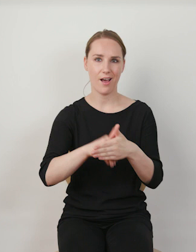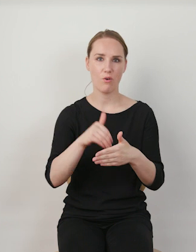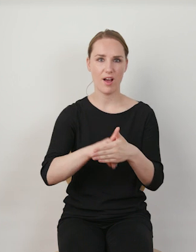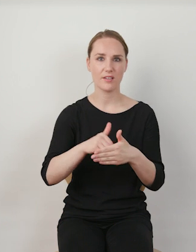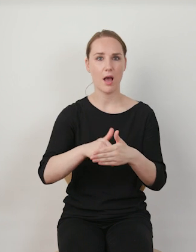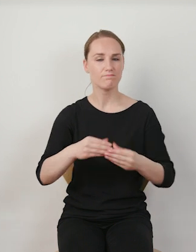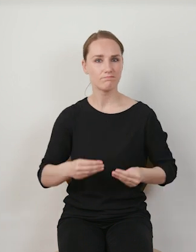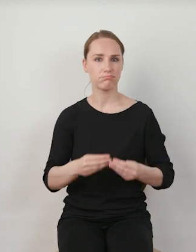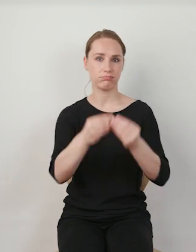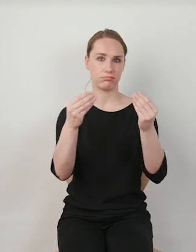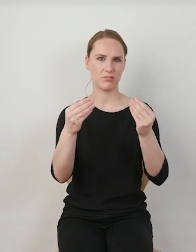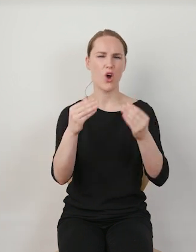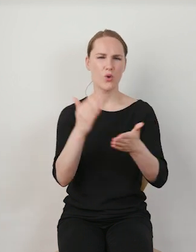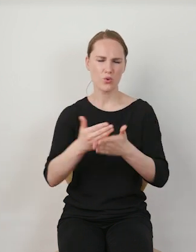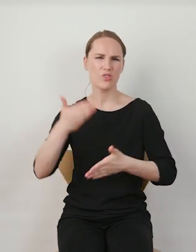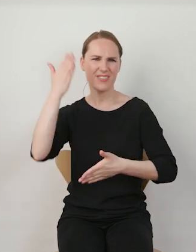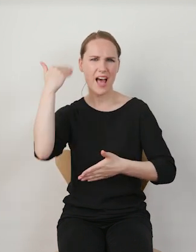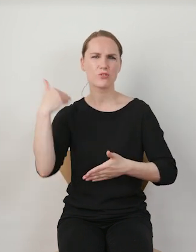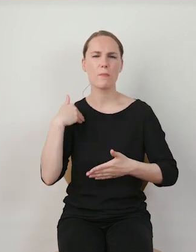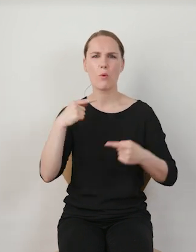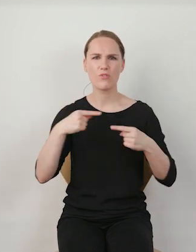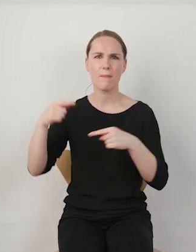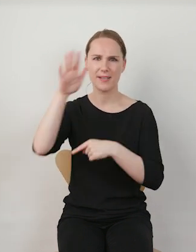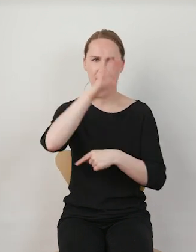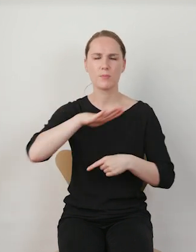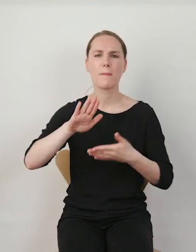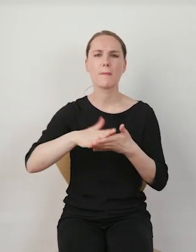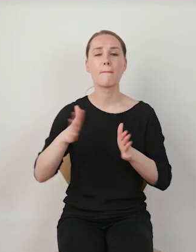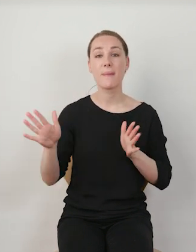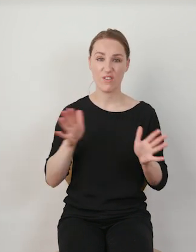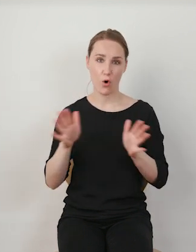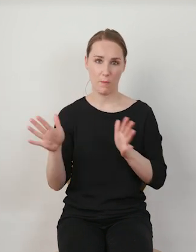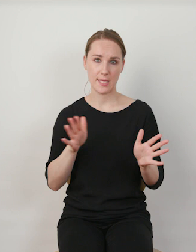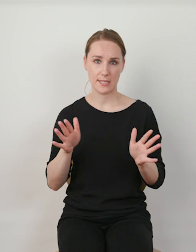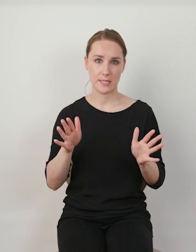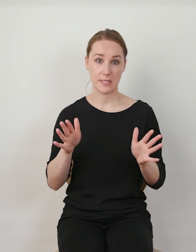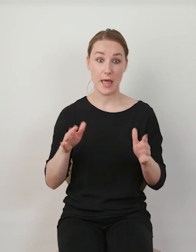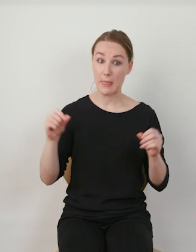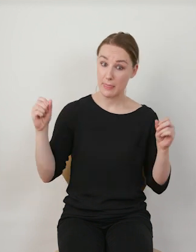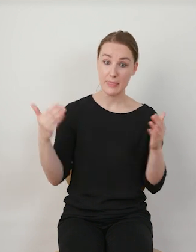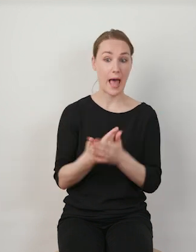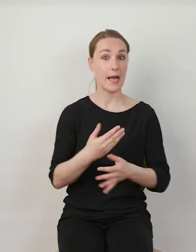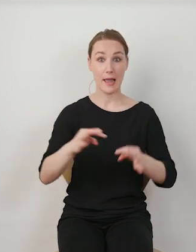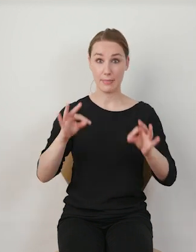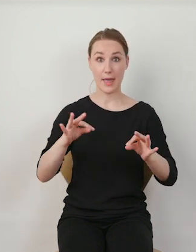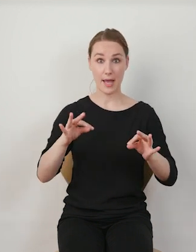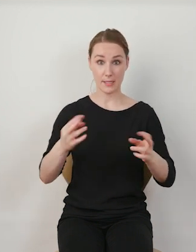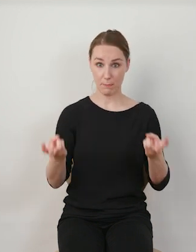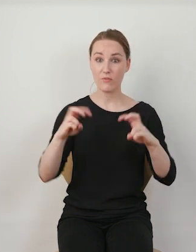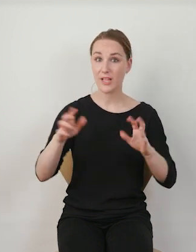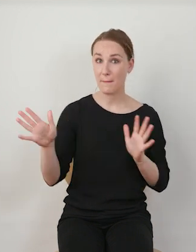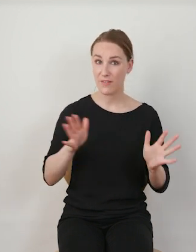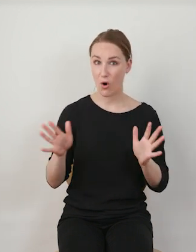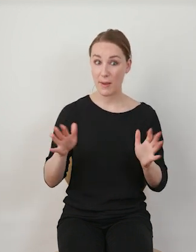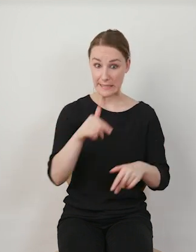miejsce w debacie publicznej. Bo jeśli mówiłam o performatyzacji, no to nie jest tak, że ona nagle się pojawiła teraz, kiedy mamy